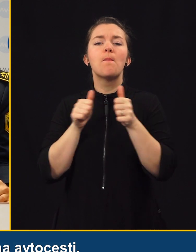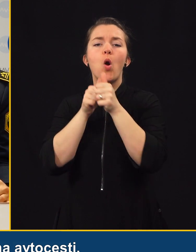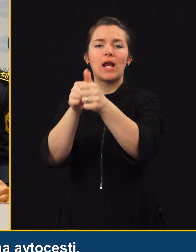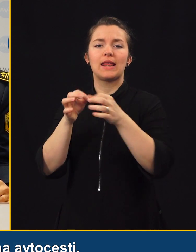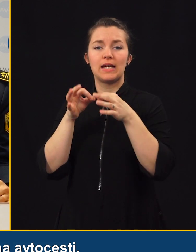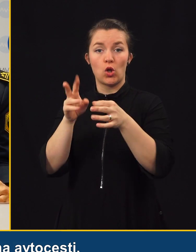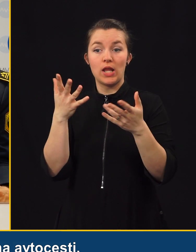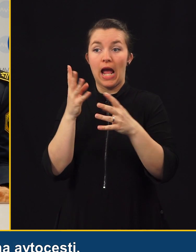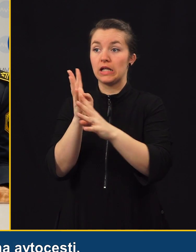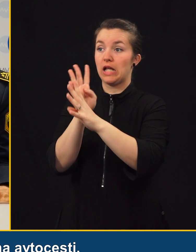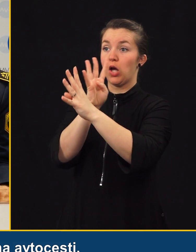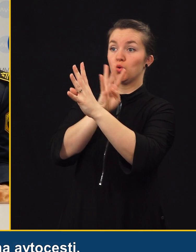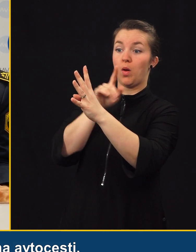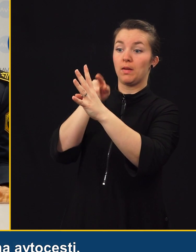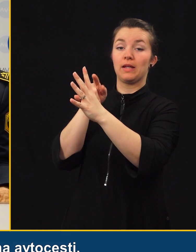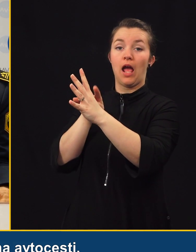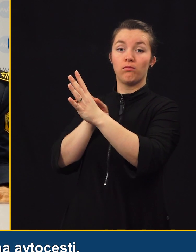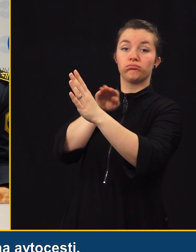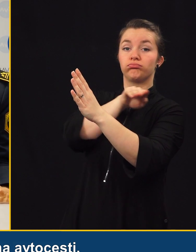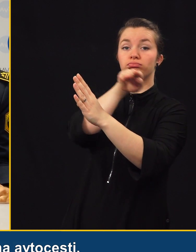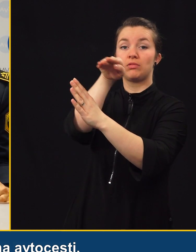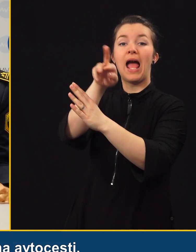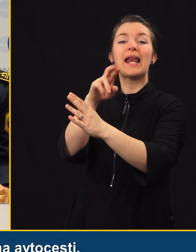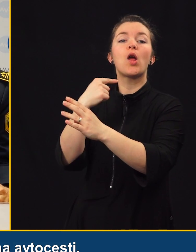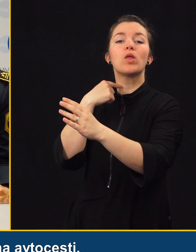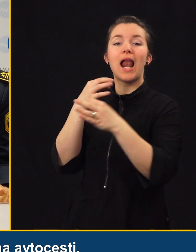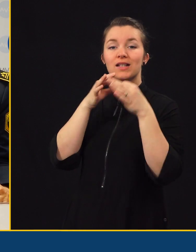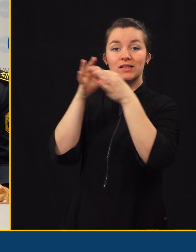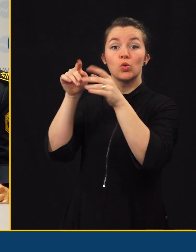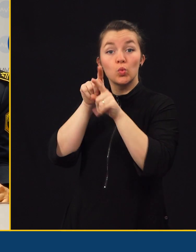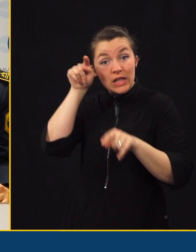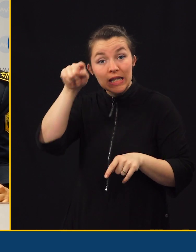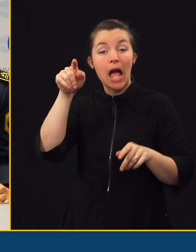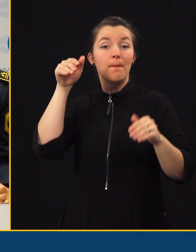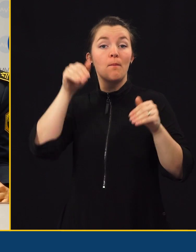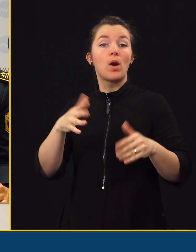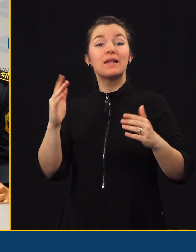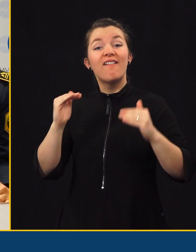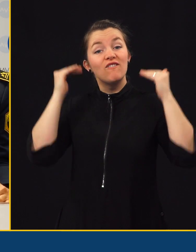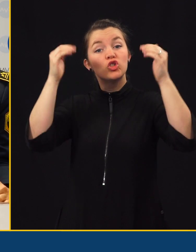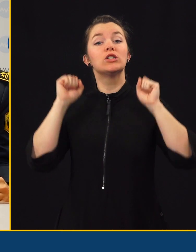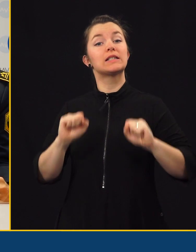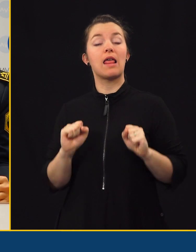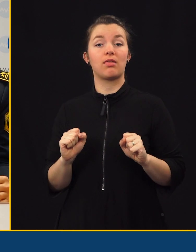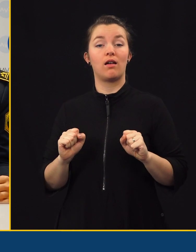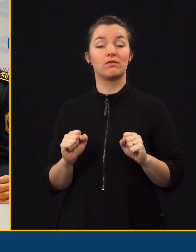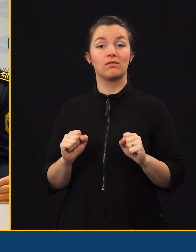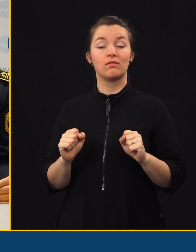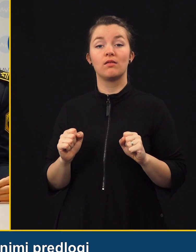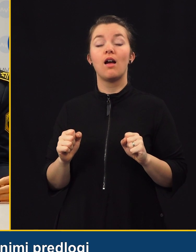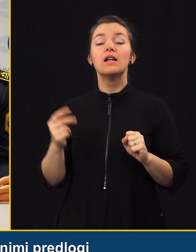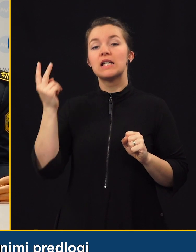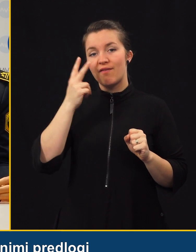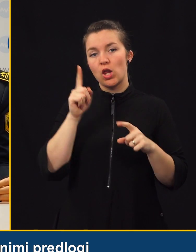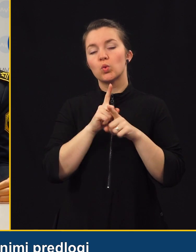avtocesti, se gre v ta vozila potem ta tranzit dela vprego regionalnih cest. In tudi ta mora imeti nek višji standard v tem smislu.